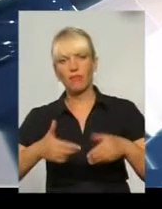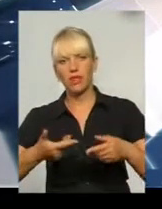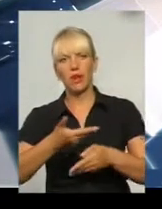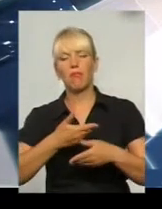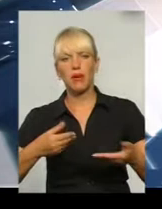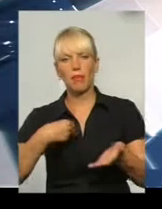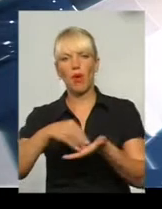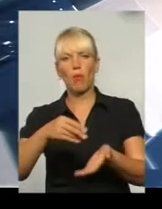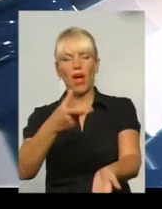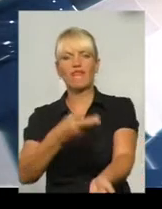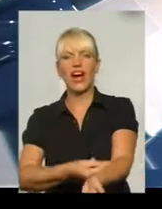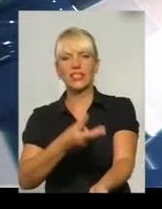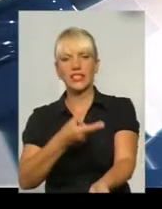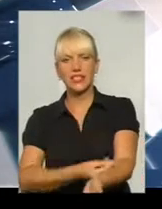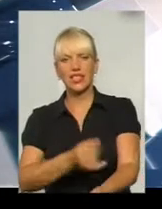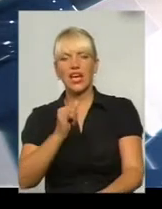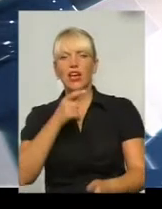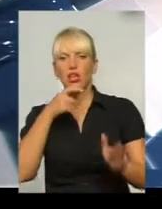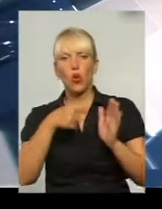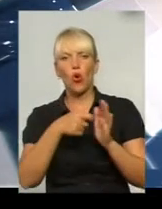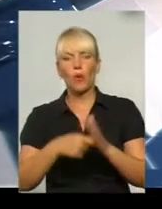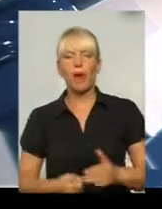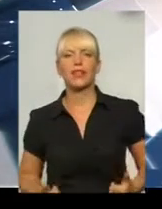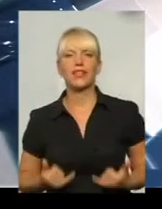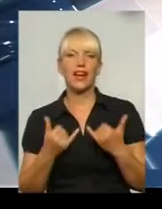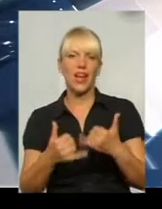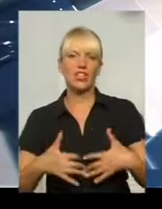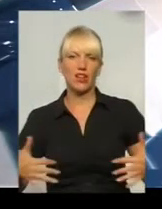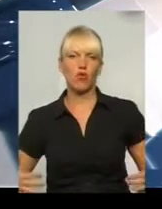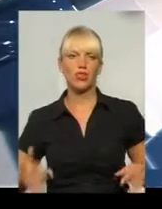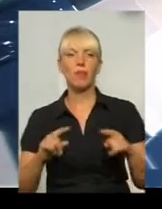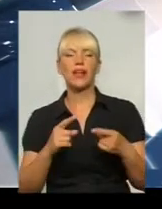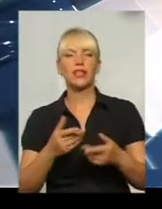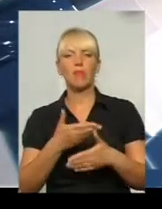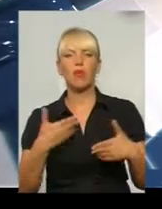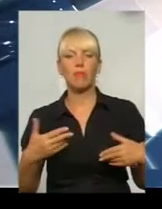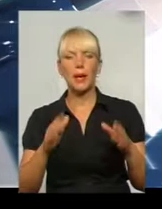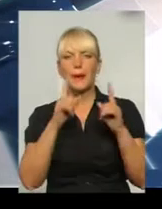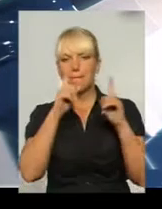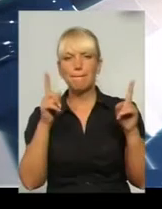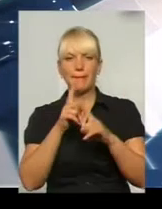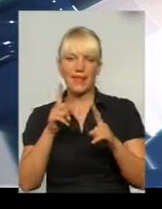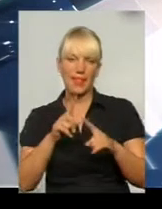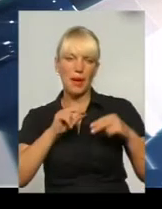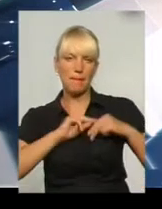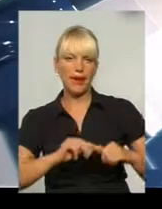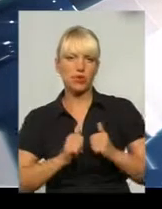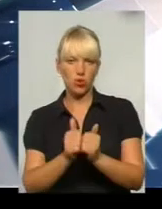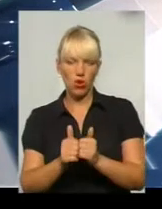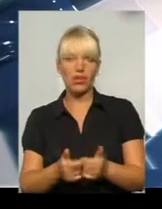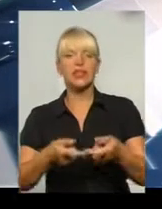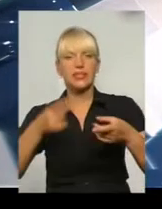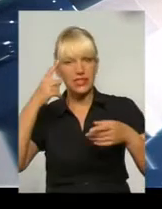вакцини і корма для животних. Тому ми з ними партнерами. Естественно, більшість